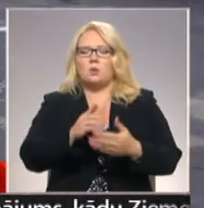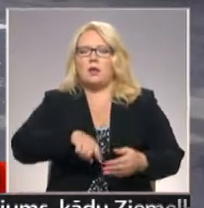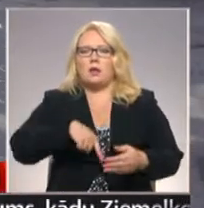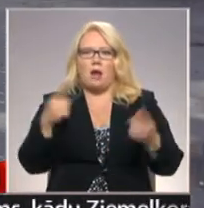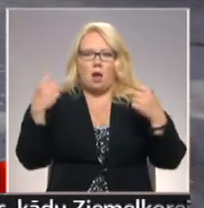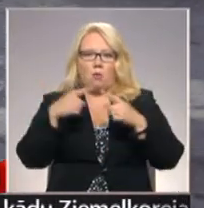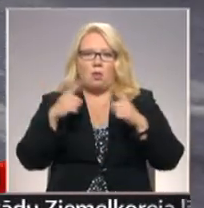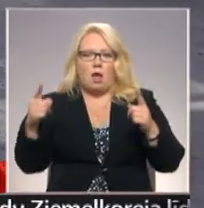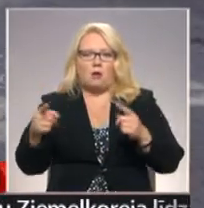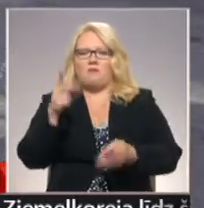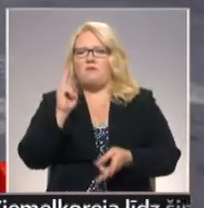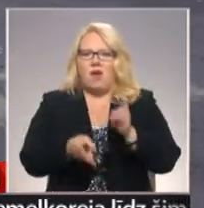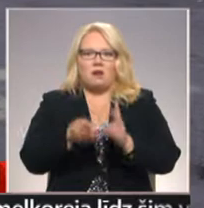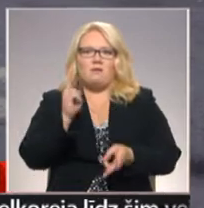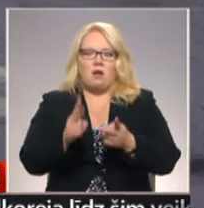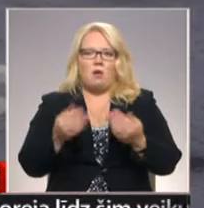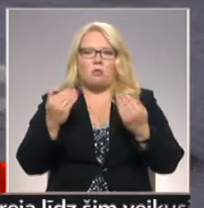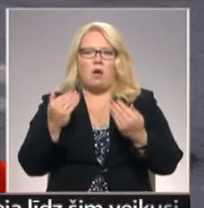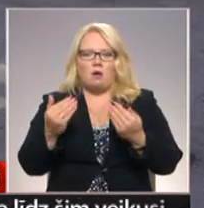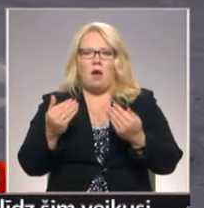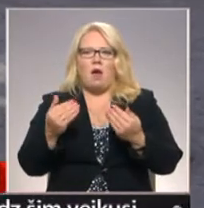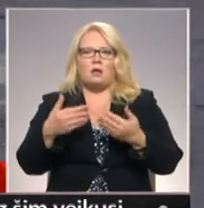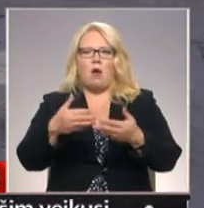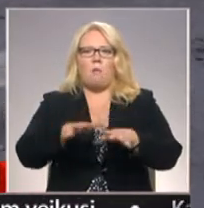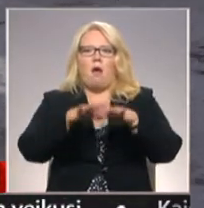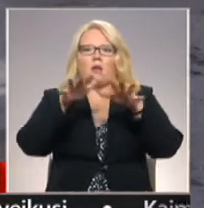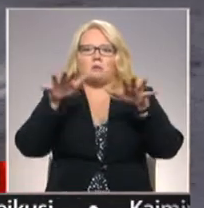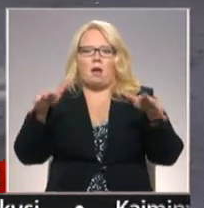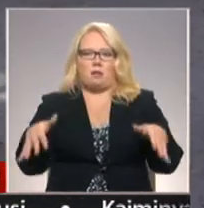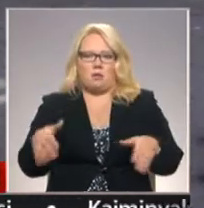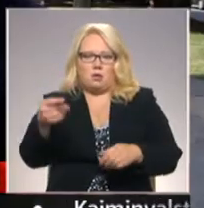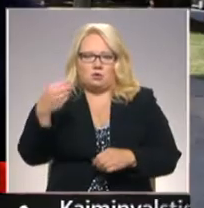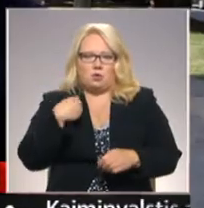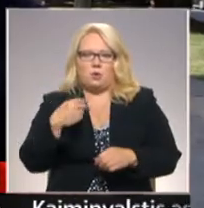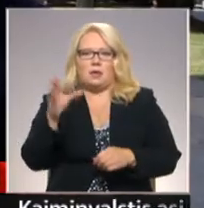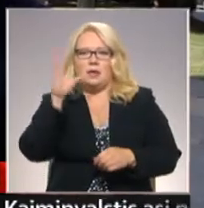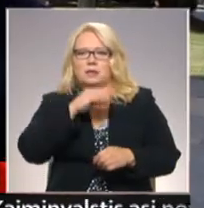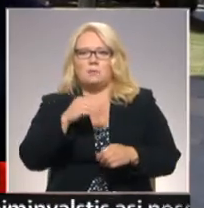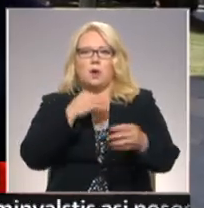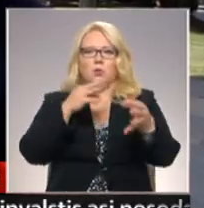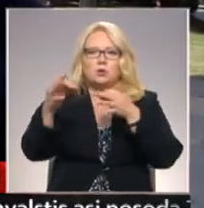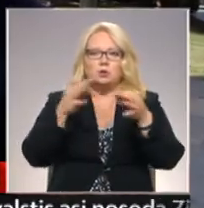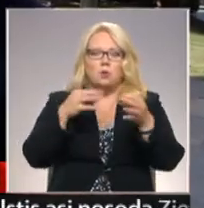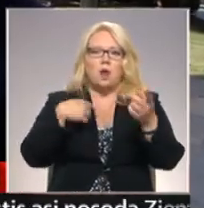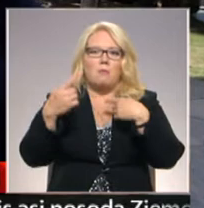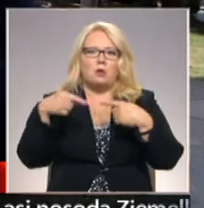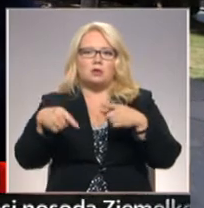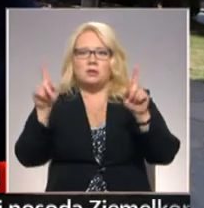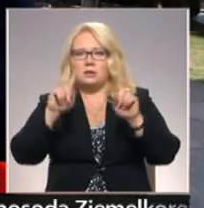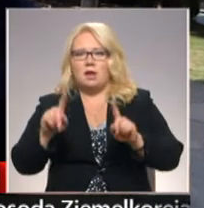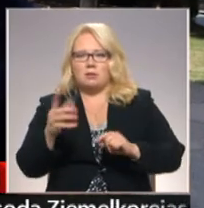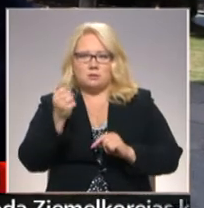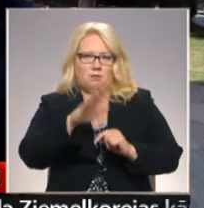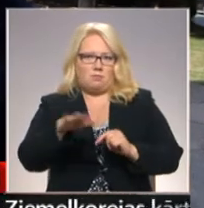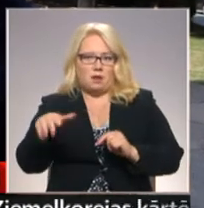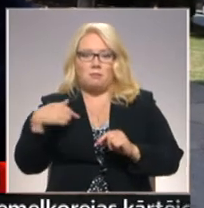laiku, ir vārijies un tikai tagad pārnāca spāri katla malai. Tas mums dod iespēju diskusijai pārnāt šīs lietas ar bērniem.